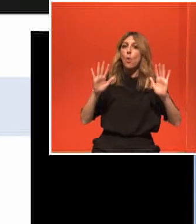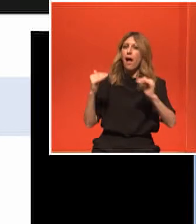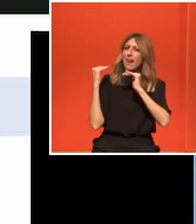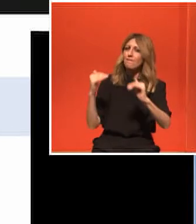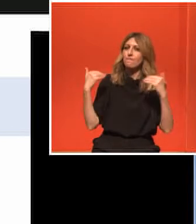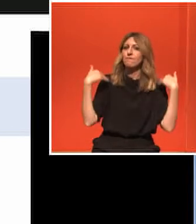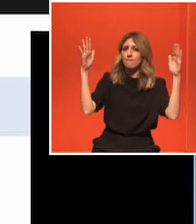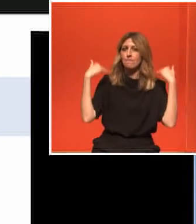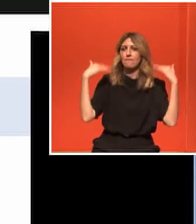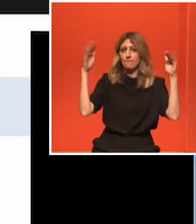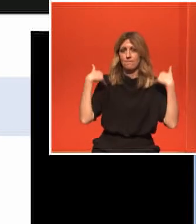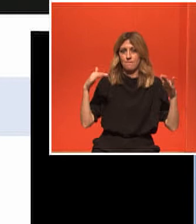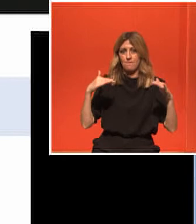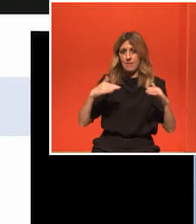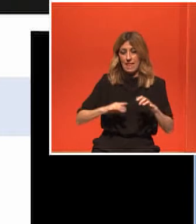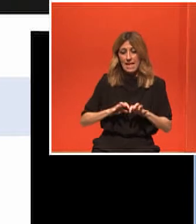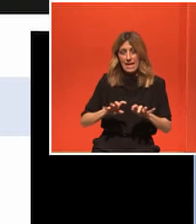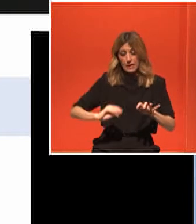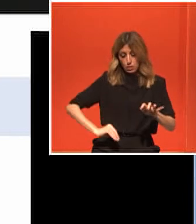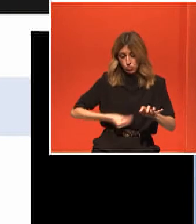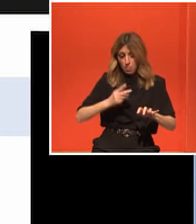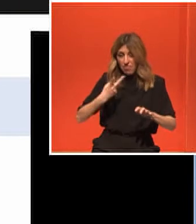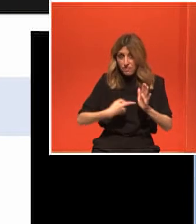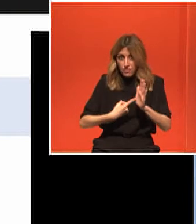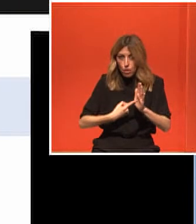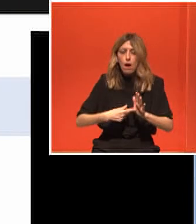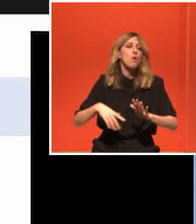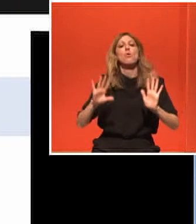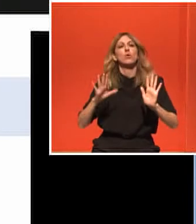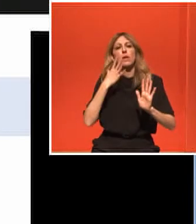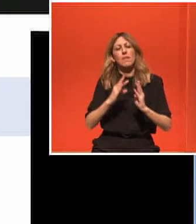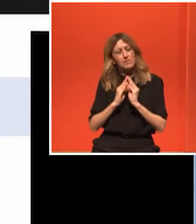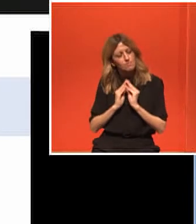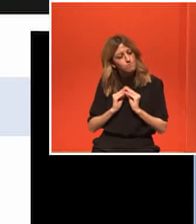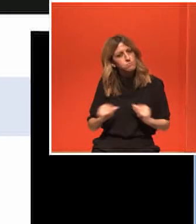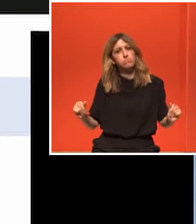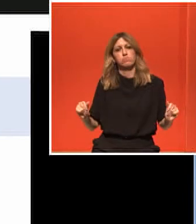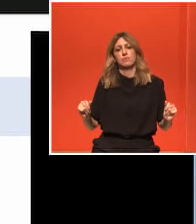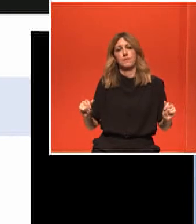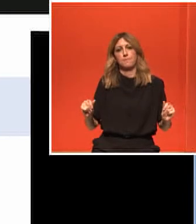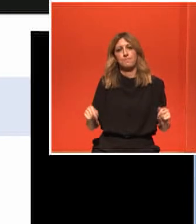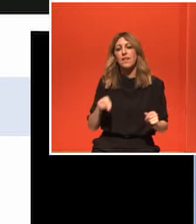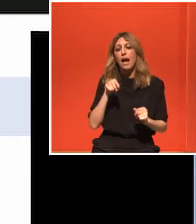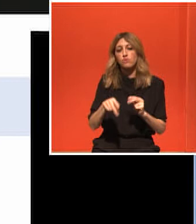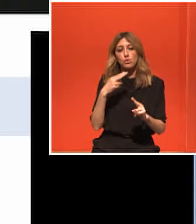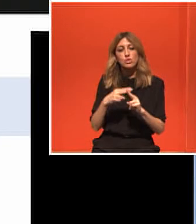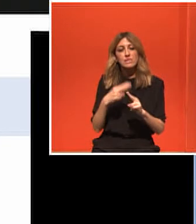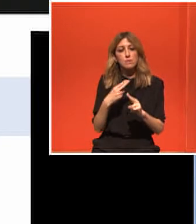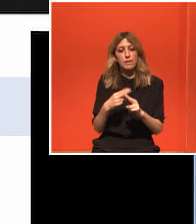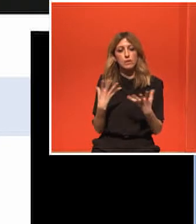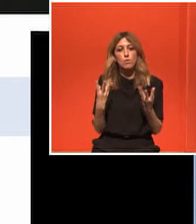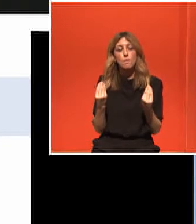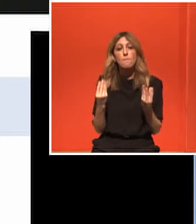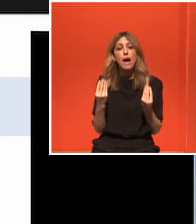ποσοστά που εμφανίζεται ο καρκίνος. Εδώ λοιπόν είναι πολύ σημαντικό και έχει αναπτυχθεί ένας καινούριος κλάδος σε